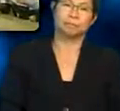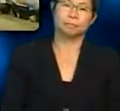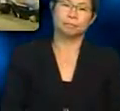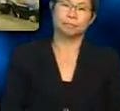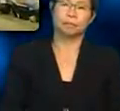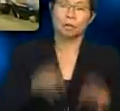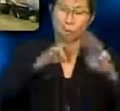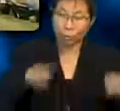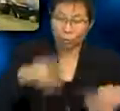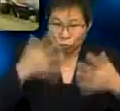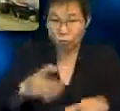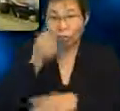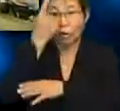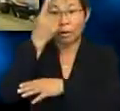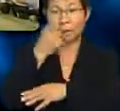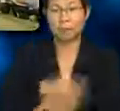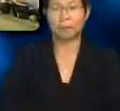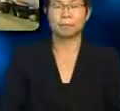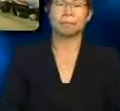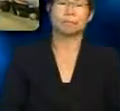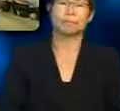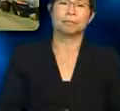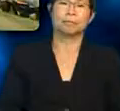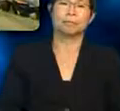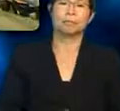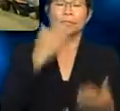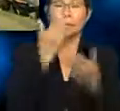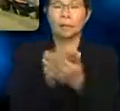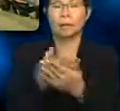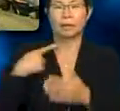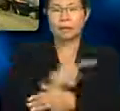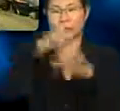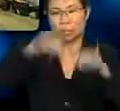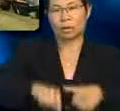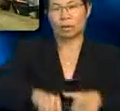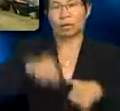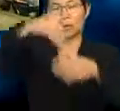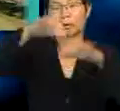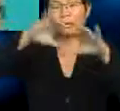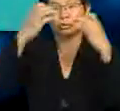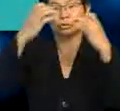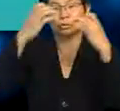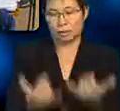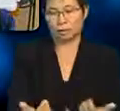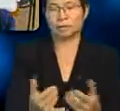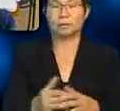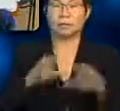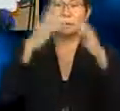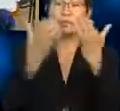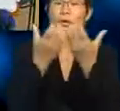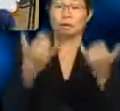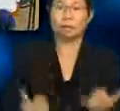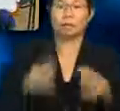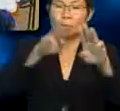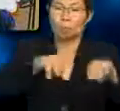Murid-murid dah faham sekarang? Faham. Baik, kita boleh masuk ke kelas sekarang. Murid-murid, Baik,